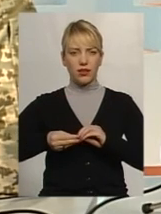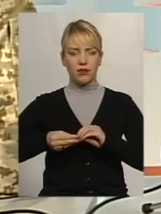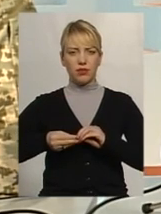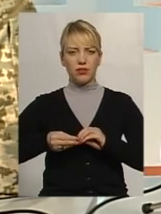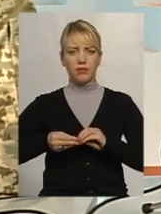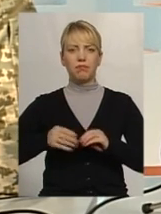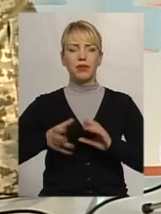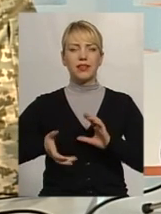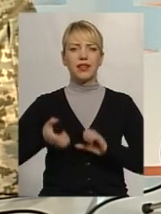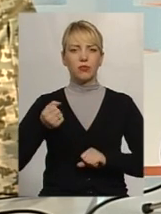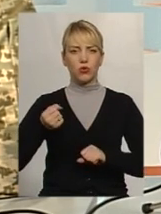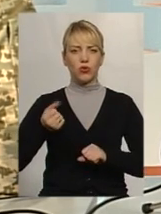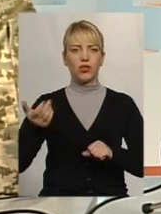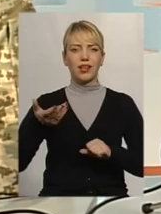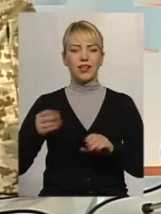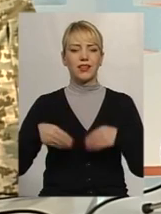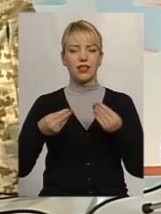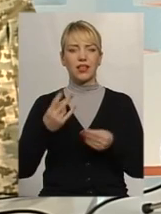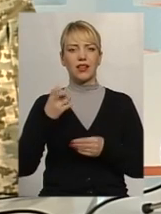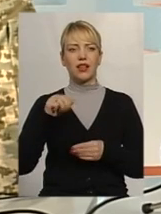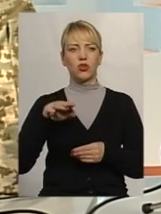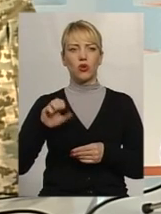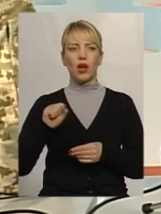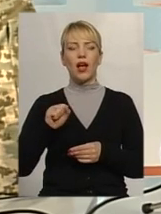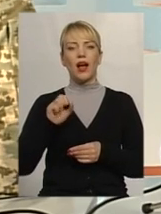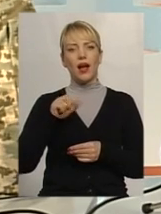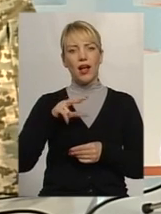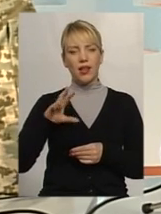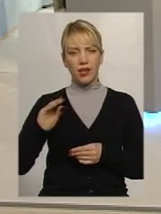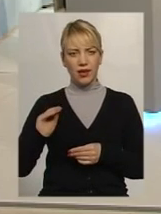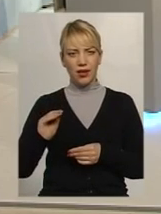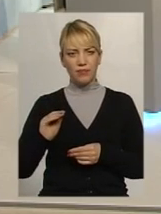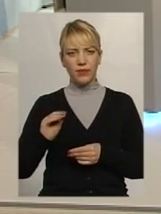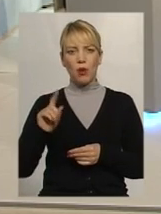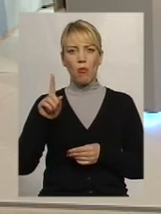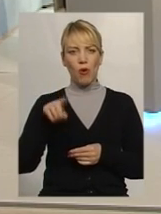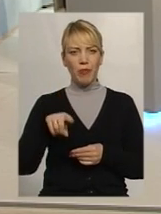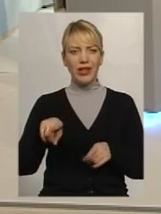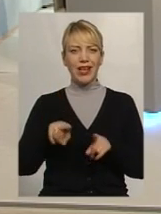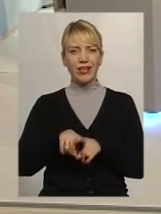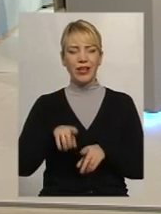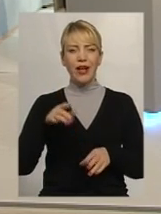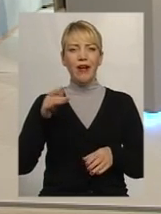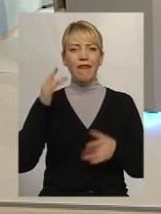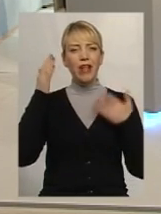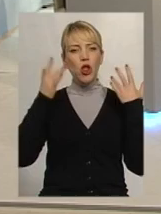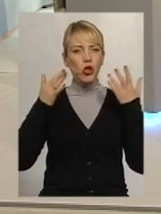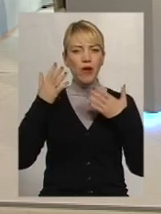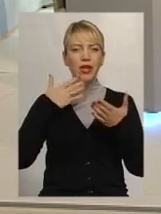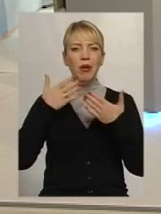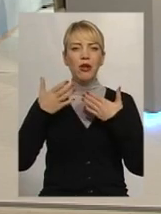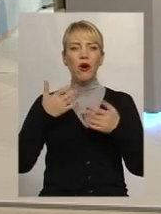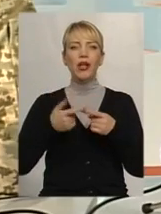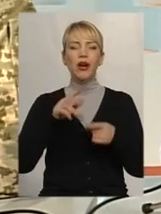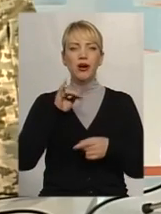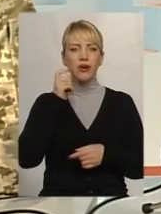підтримкою, яку надає НАТО. Але попри, так би мовити, такий філософський підхід в цілому, ми